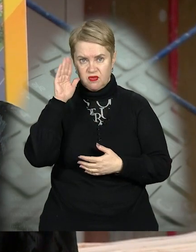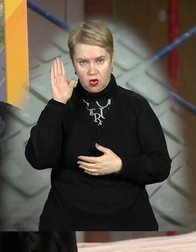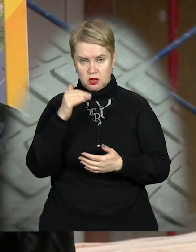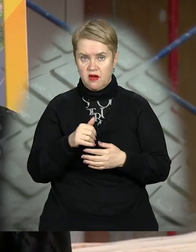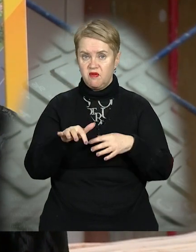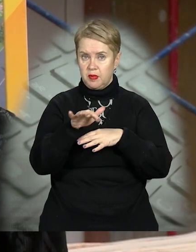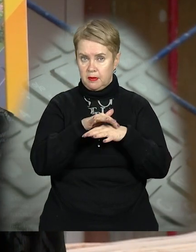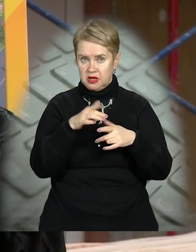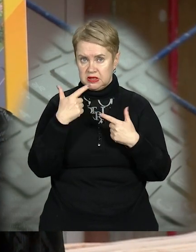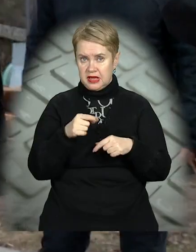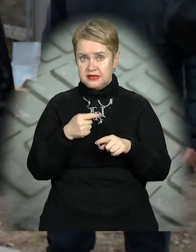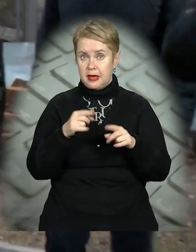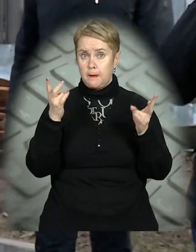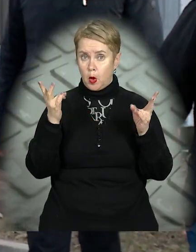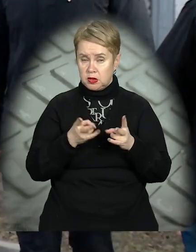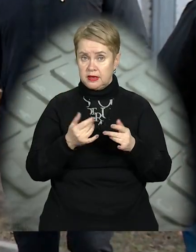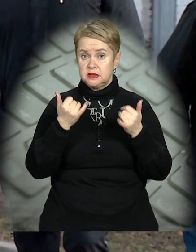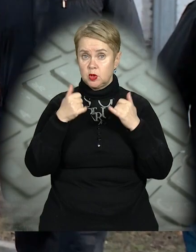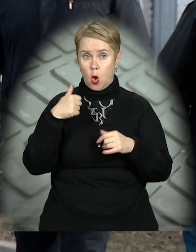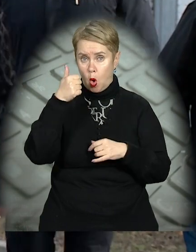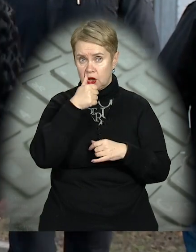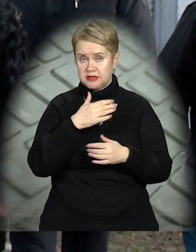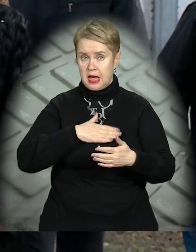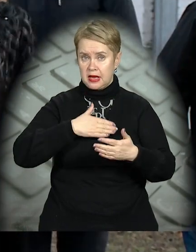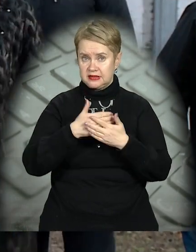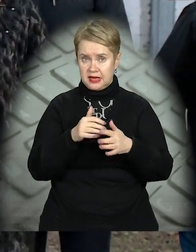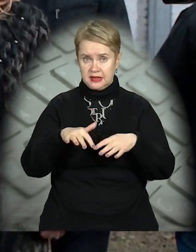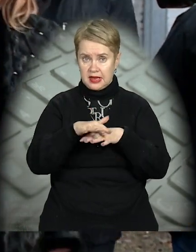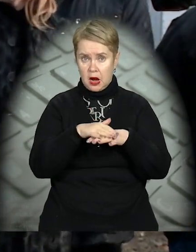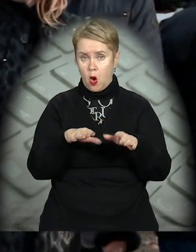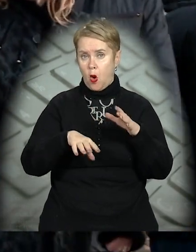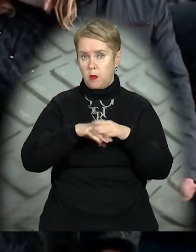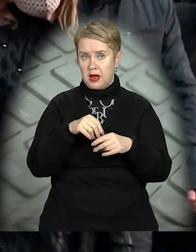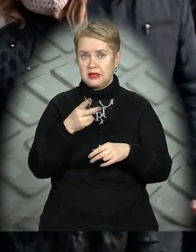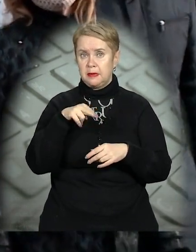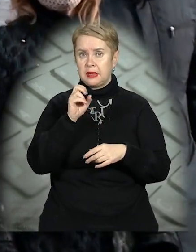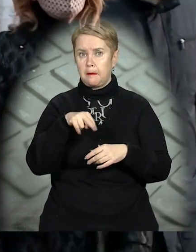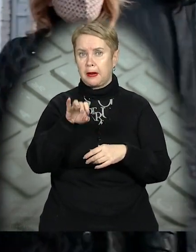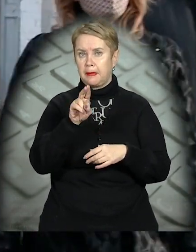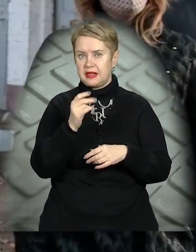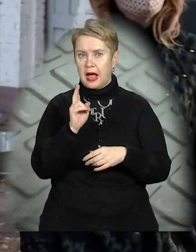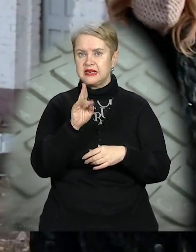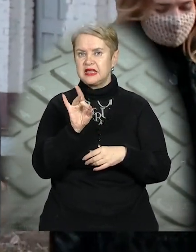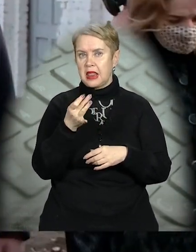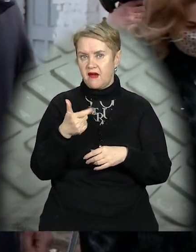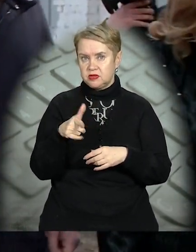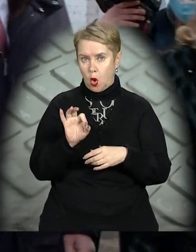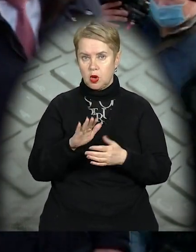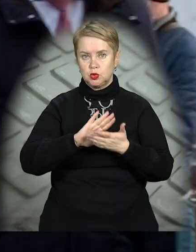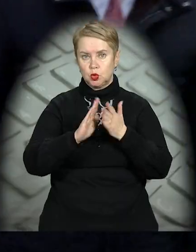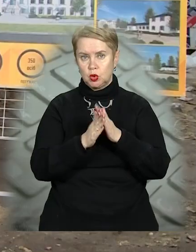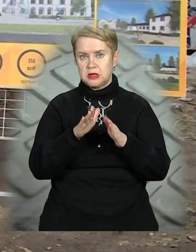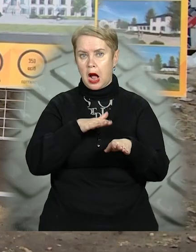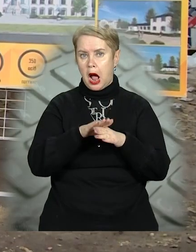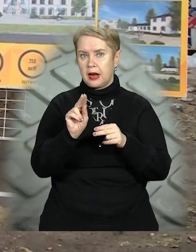приміщеннях, там, де це потрібно. Та вже цьогоріч за ініціативою народних обранців Дмитра Припутня та Дмитра Киселевського ситуація щодо